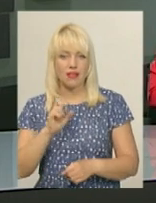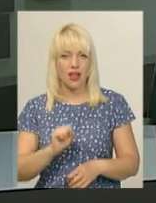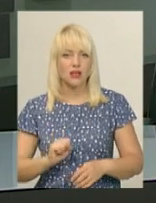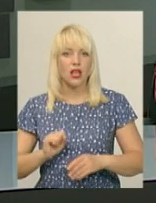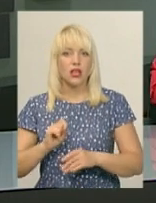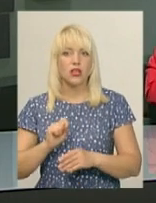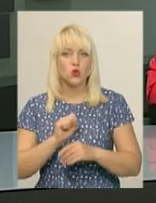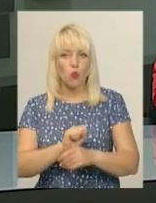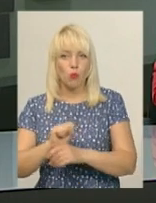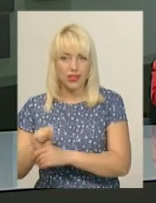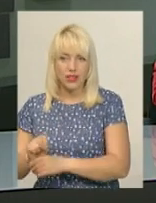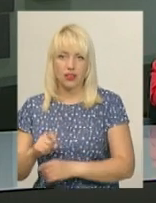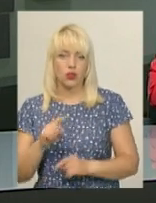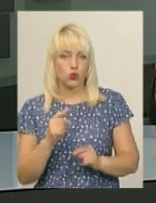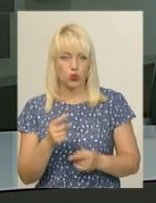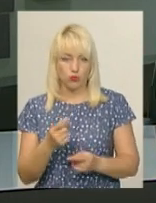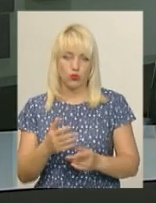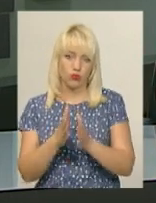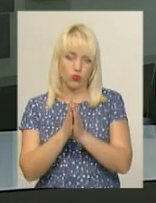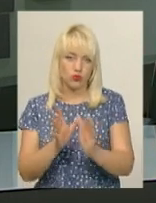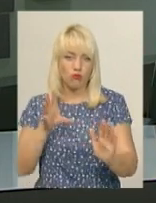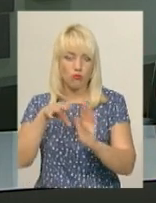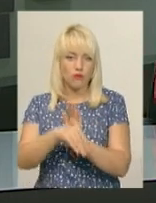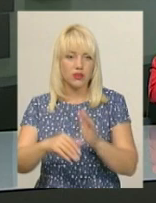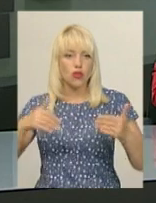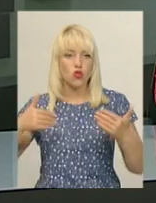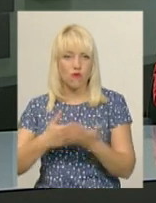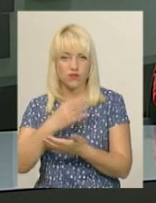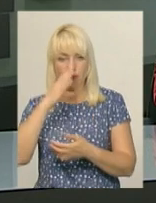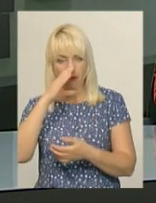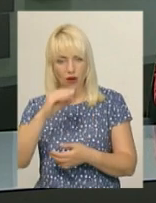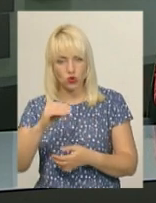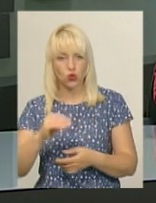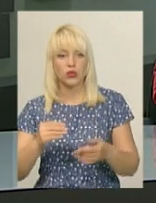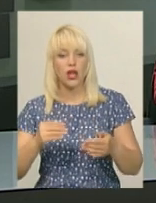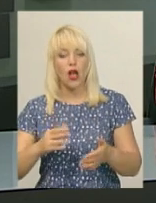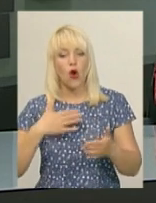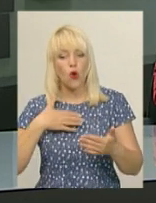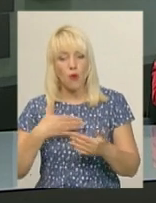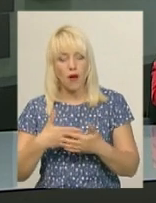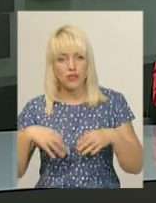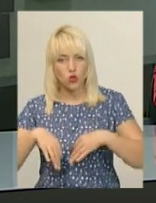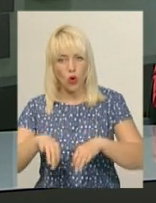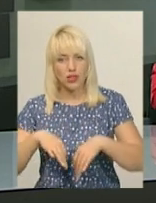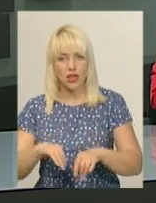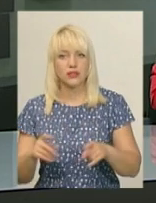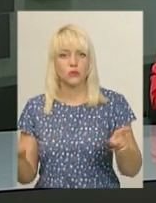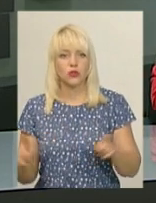сполучення цих мікрорайонів хмельничанин просить запровадити нові маршрути громадського транспорту. Аби петицію